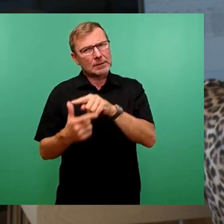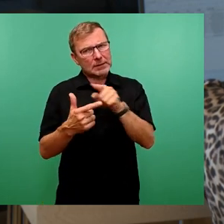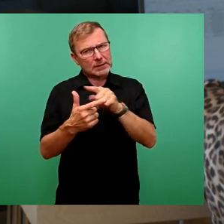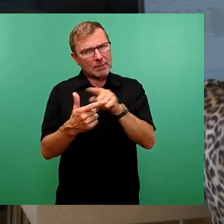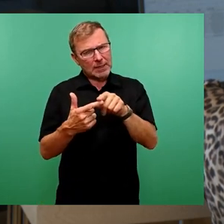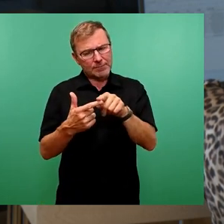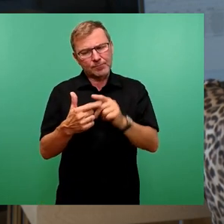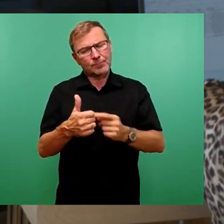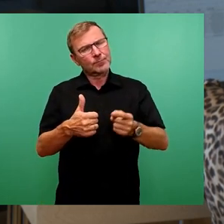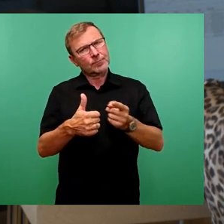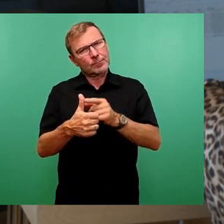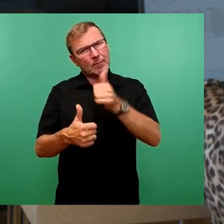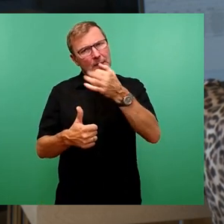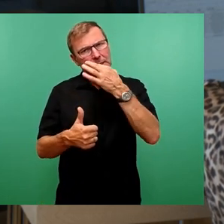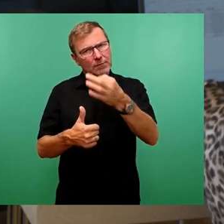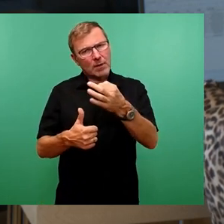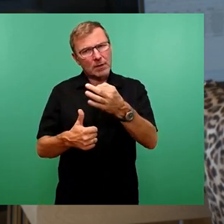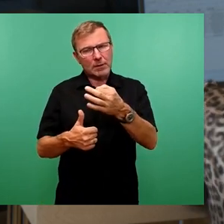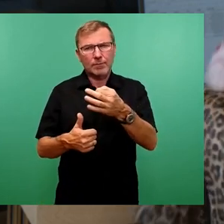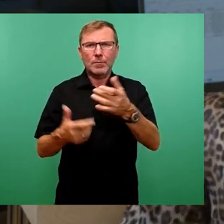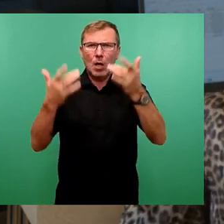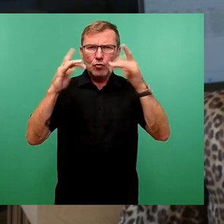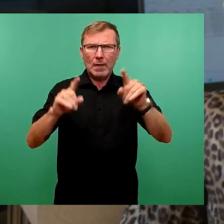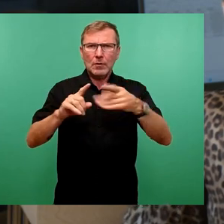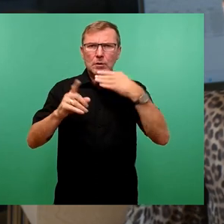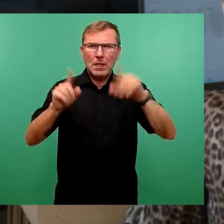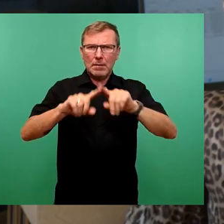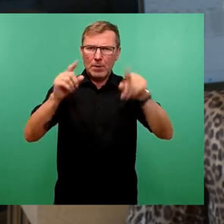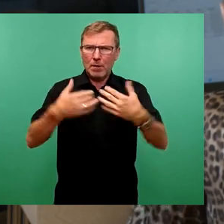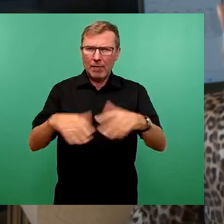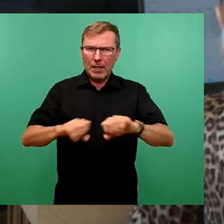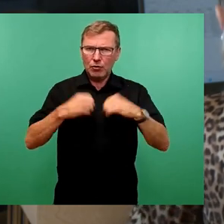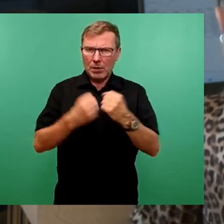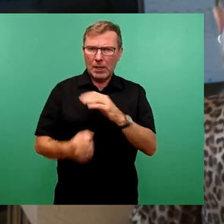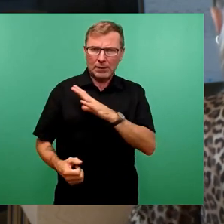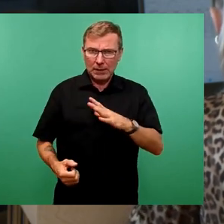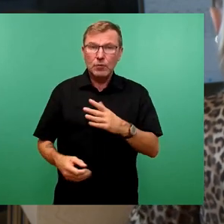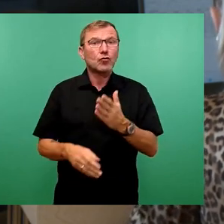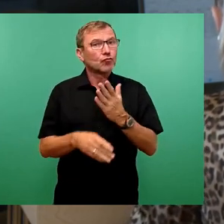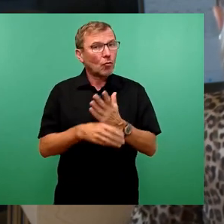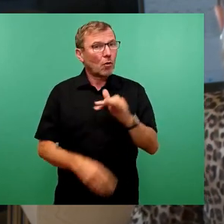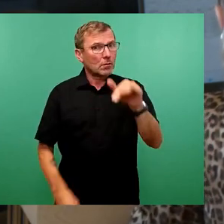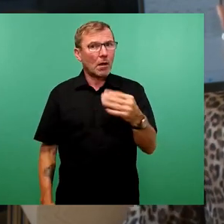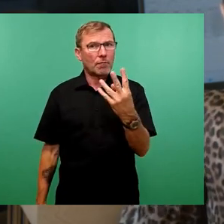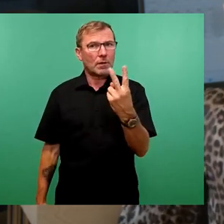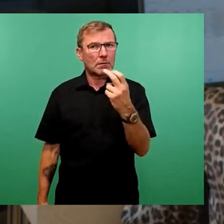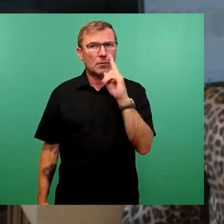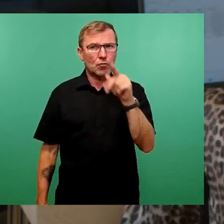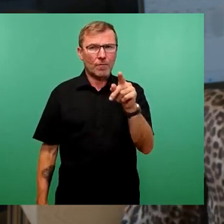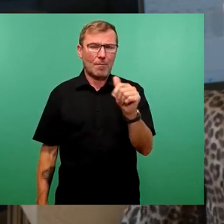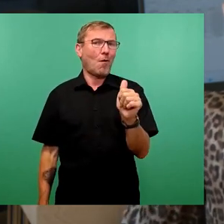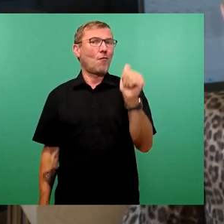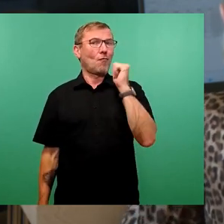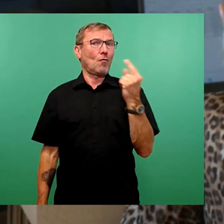einen die erste Frage, der Zuwendungsbescheid vom Freistaat Sachsen liegt der Stadt seit dem 24. November letzten Jahres